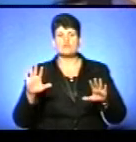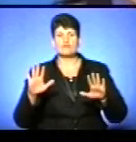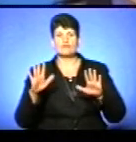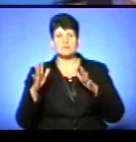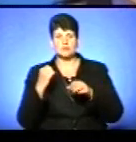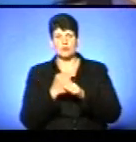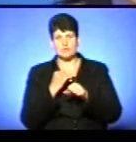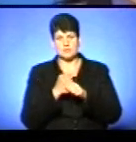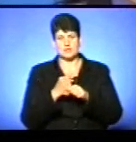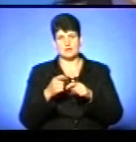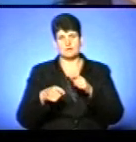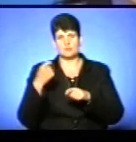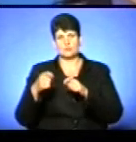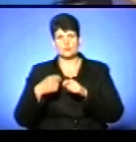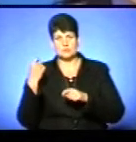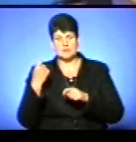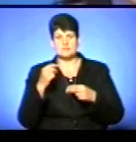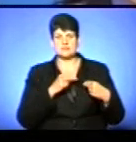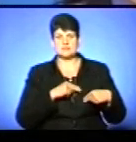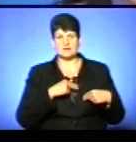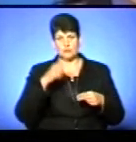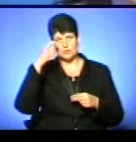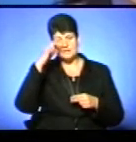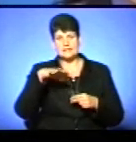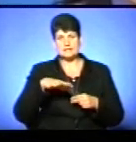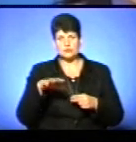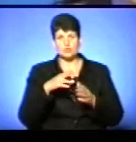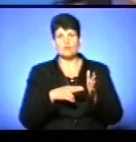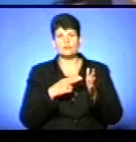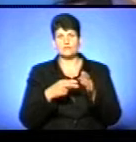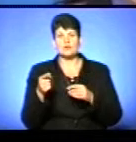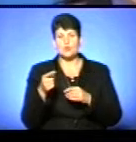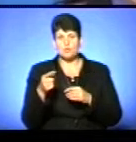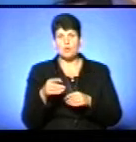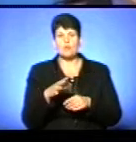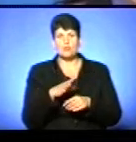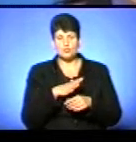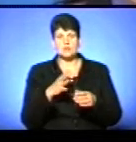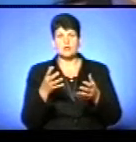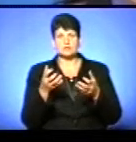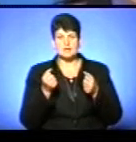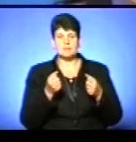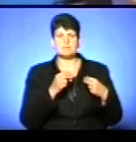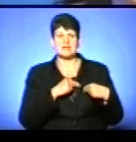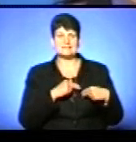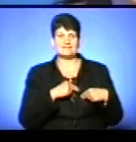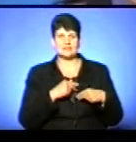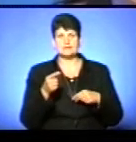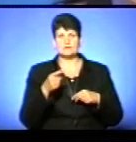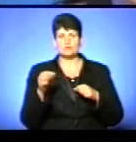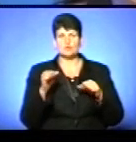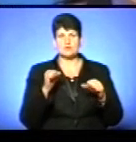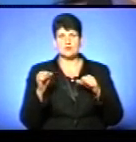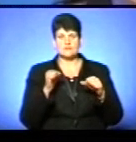злочині співробітниками поліції на залізничному вокзалі у Тернополі. Була одержана працівниками Тернопільського управління